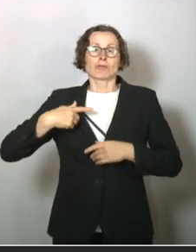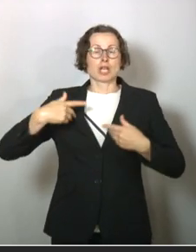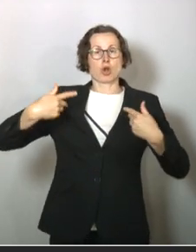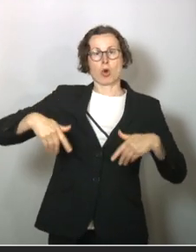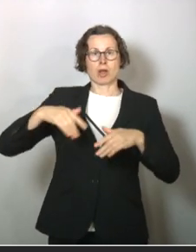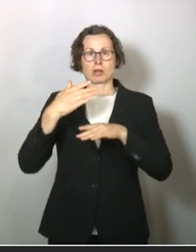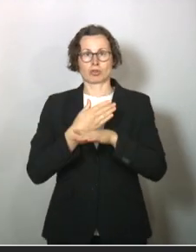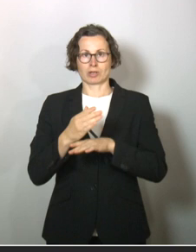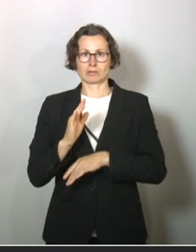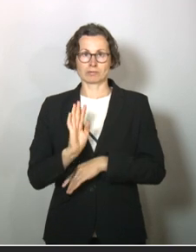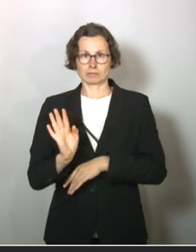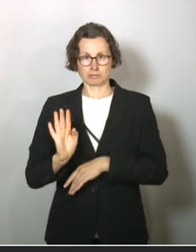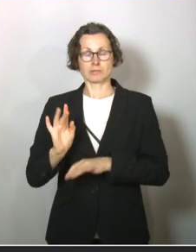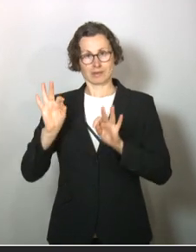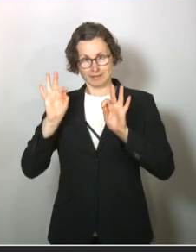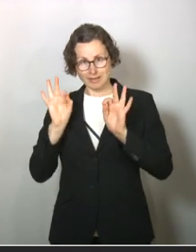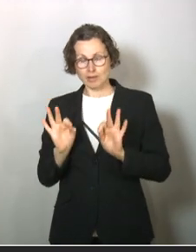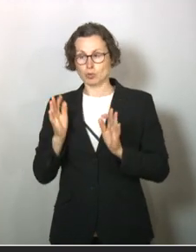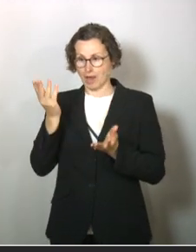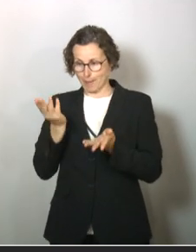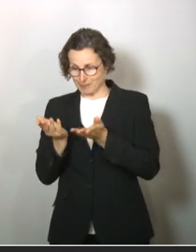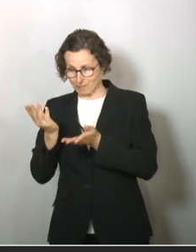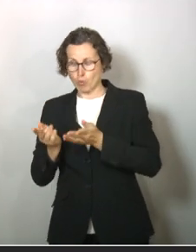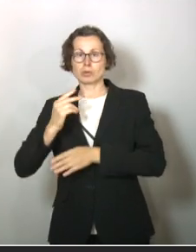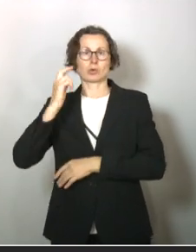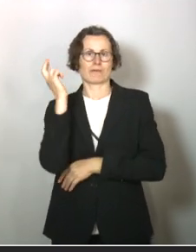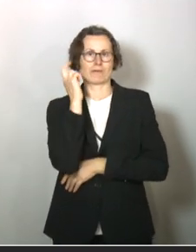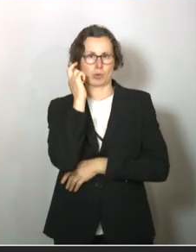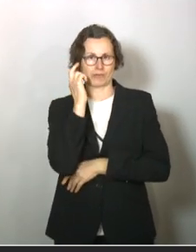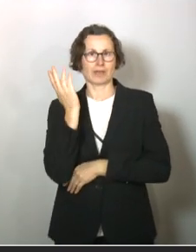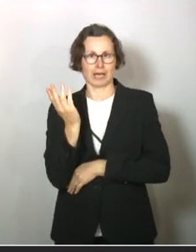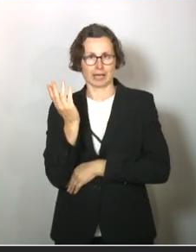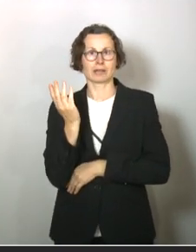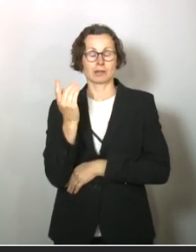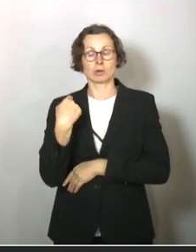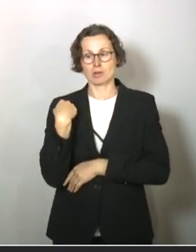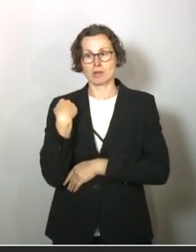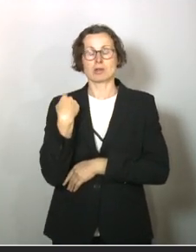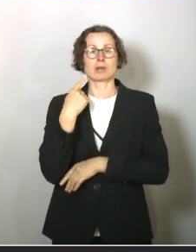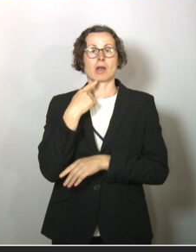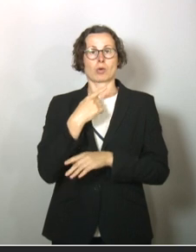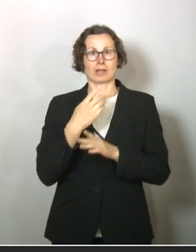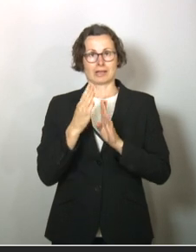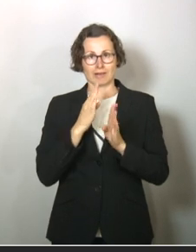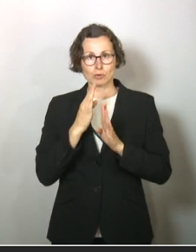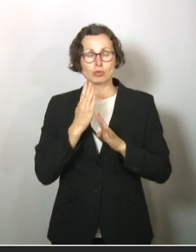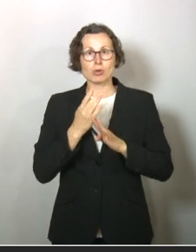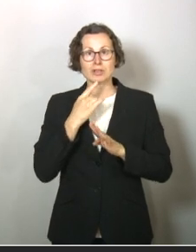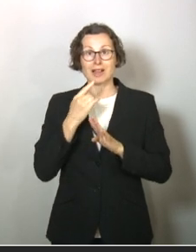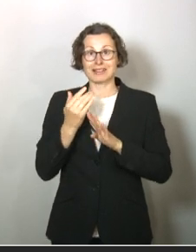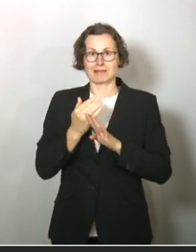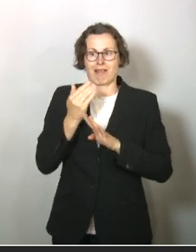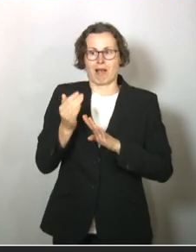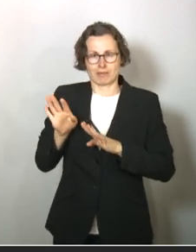war wohlerwogen und es war absolut vernünftig. Und das habe ich auch schon in einem Interview unmittelbar nach der